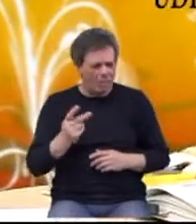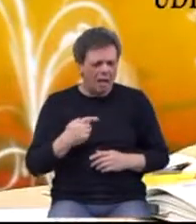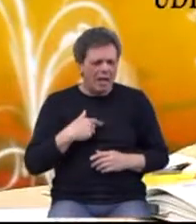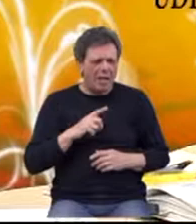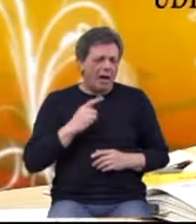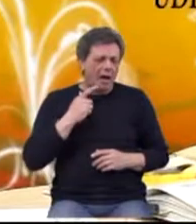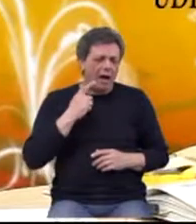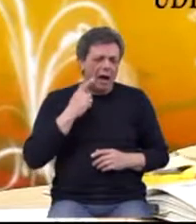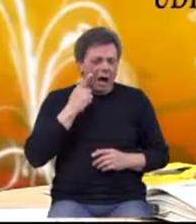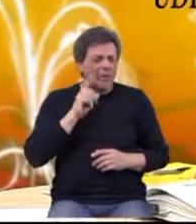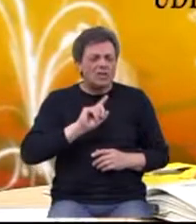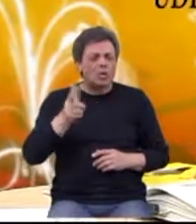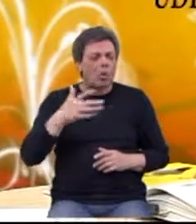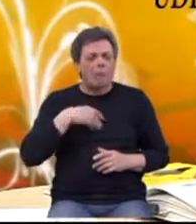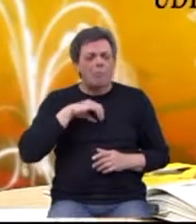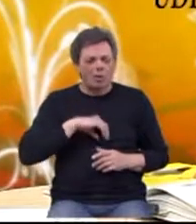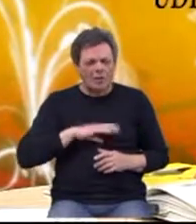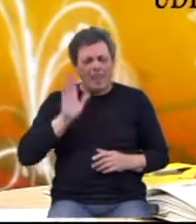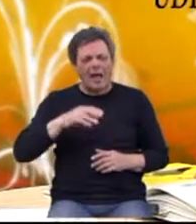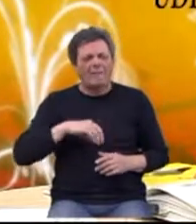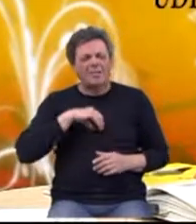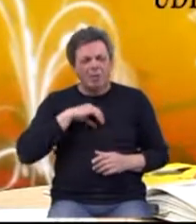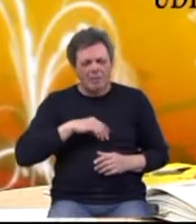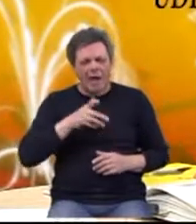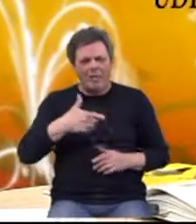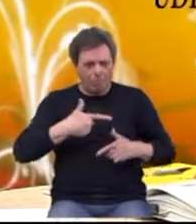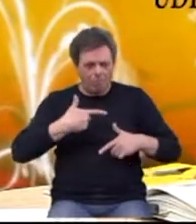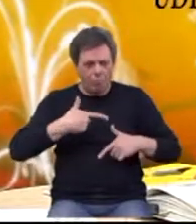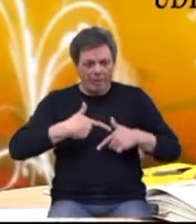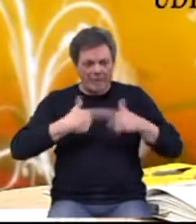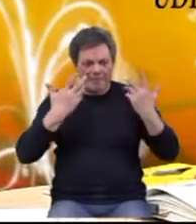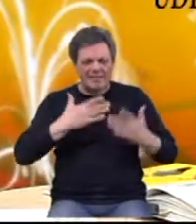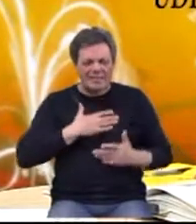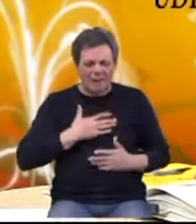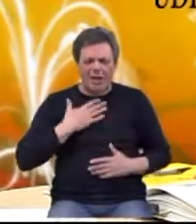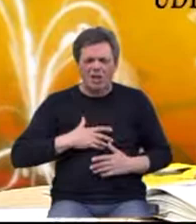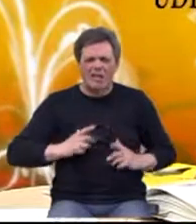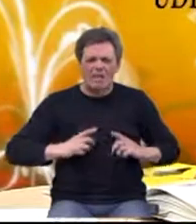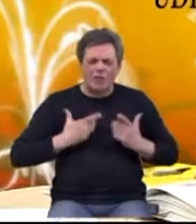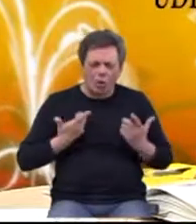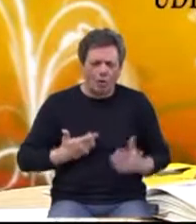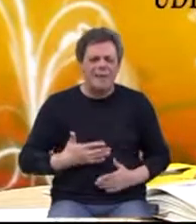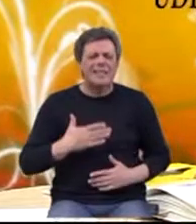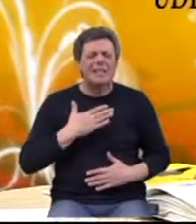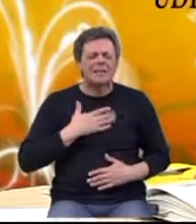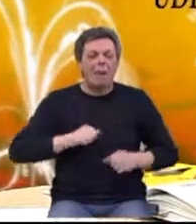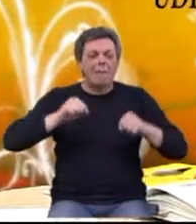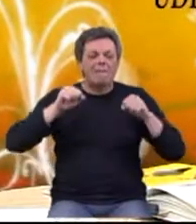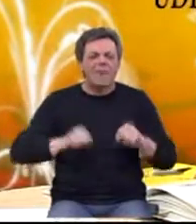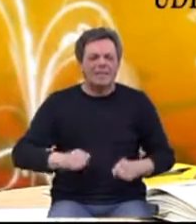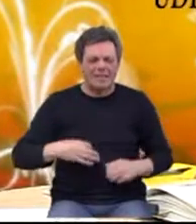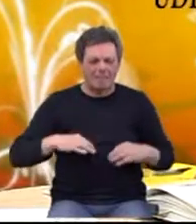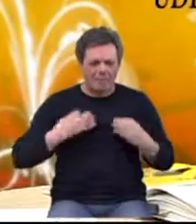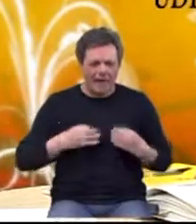motiviralo, neka vas motivira da budete svjesni sebe, želje za životom, želje za svojim vlastitim